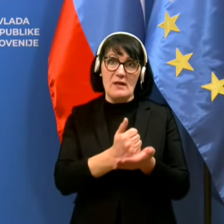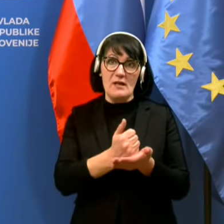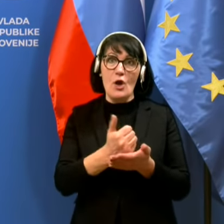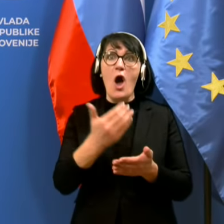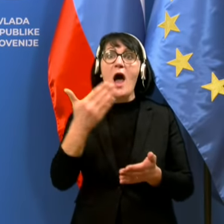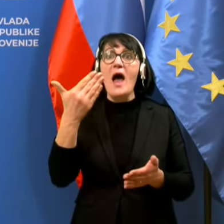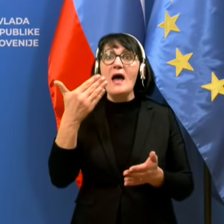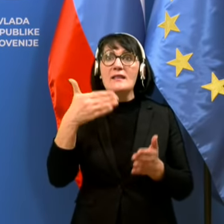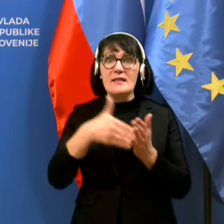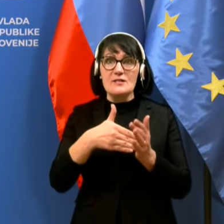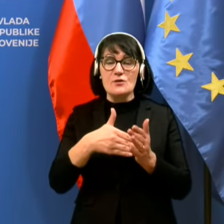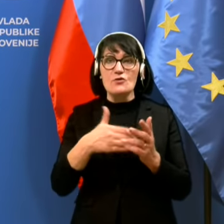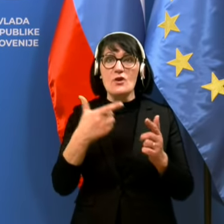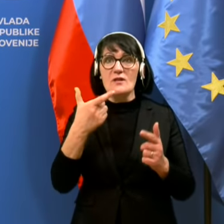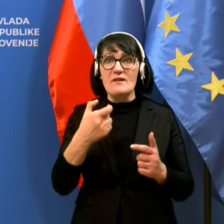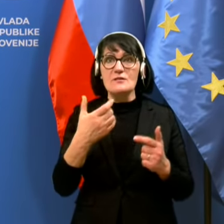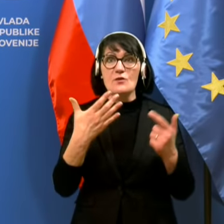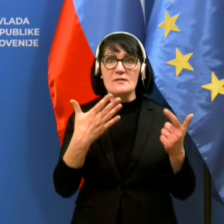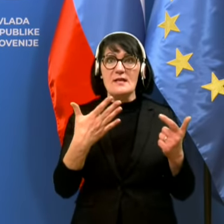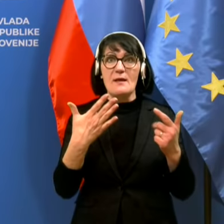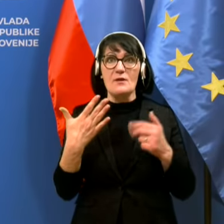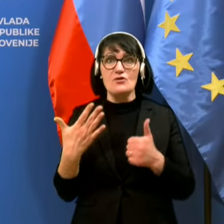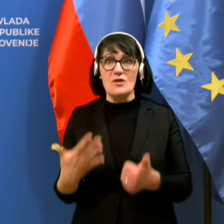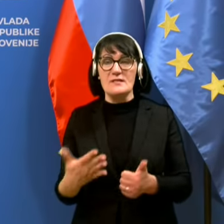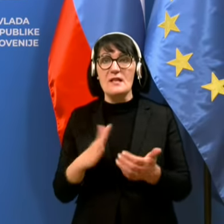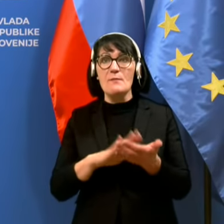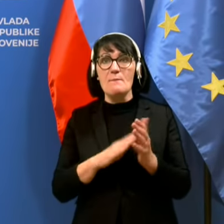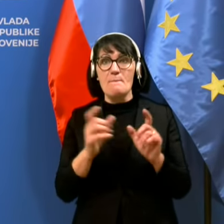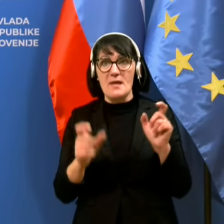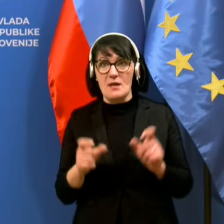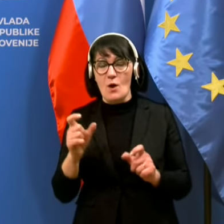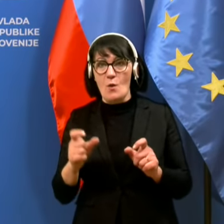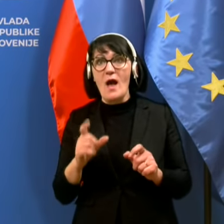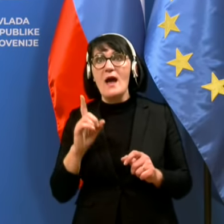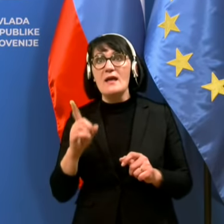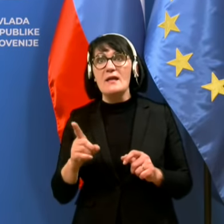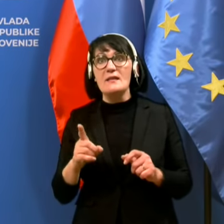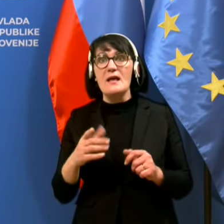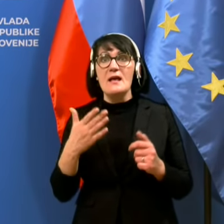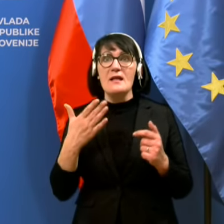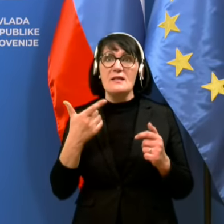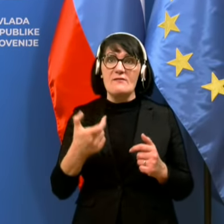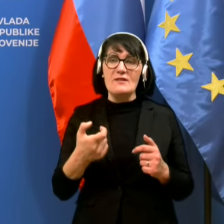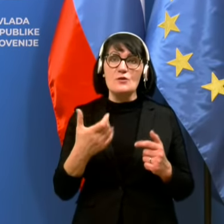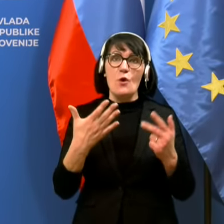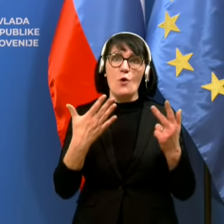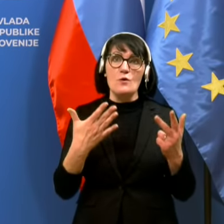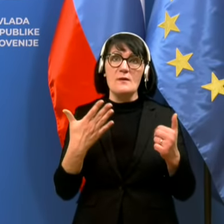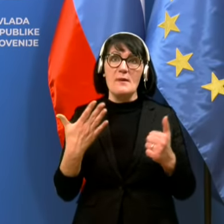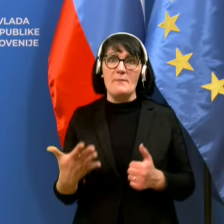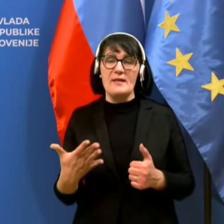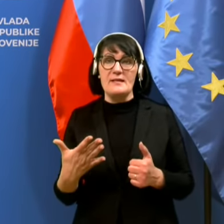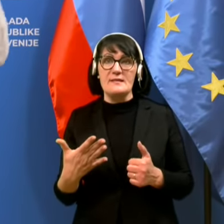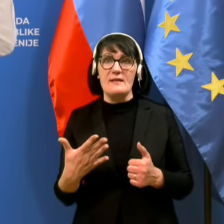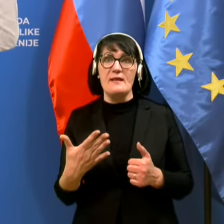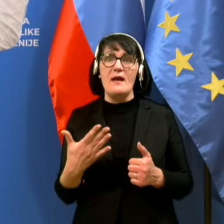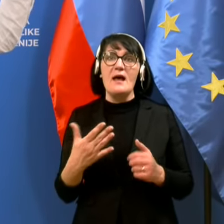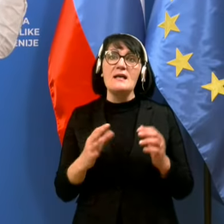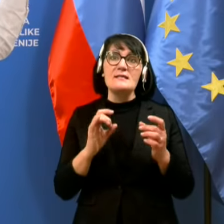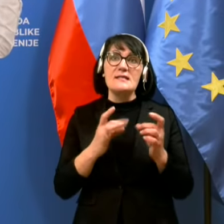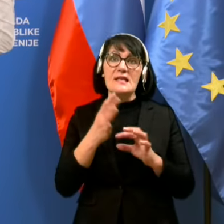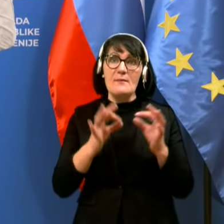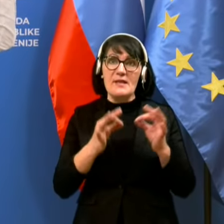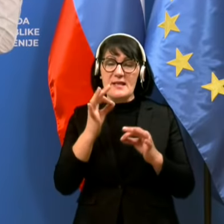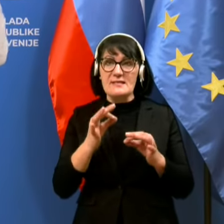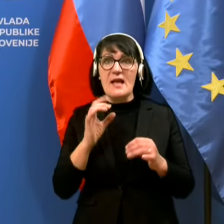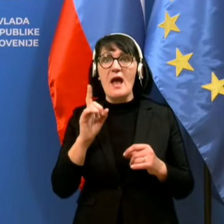potrjenih 1267 premiru s PCR-em 109 s HGT-em 258. Je pa prehitro, da vam lahko povem, če je